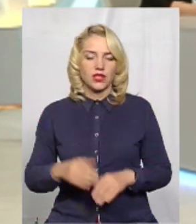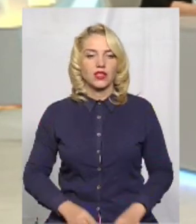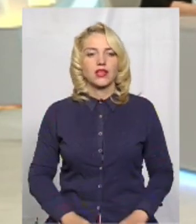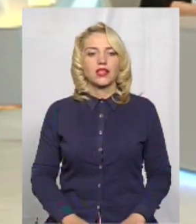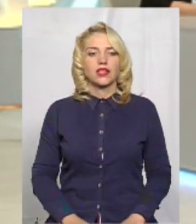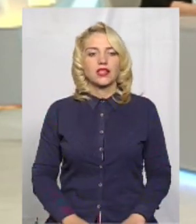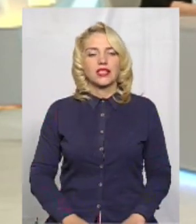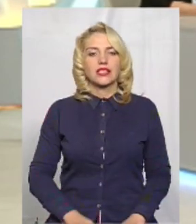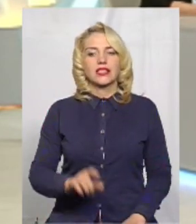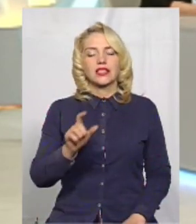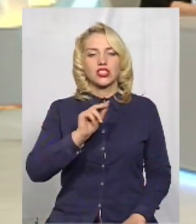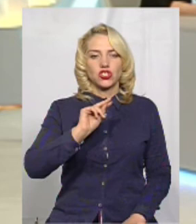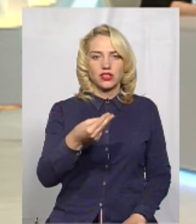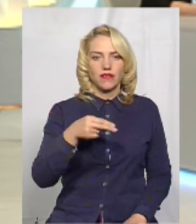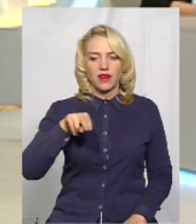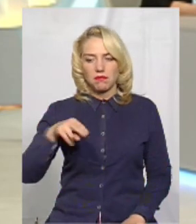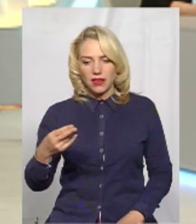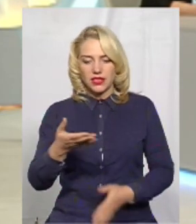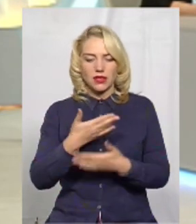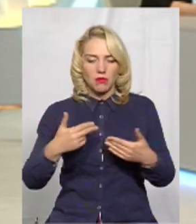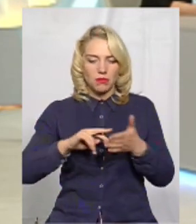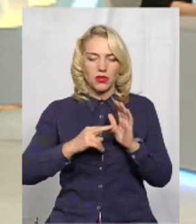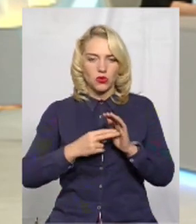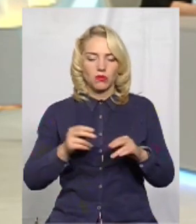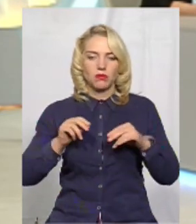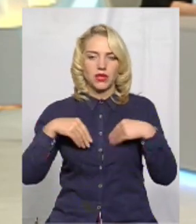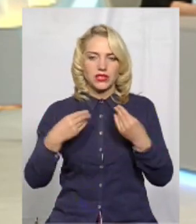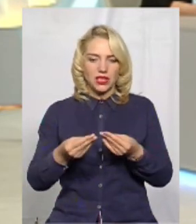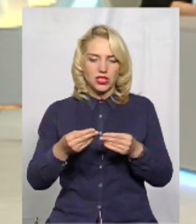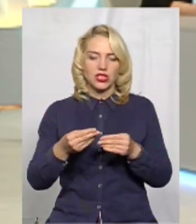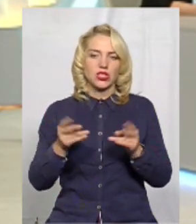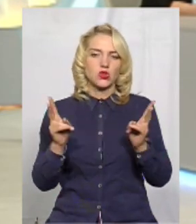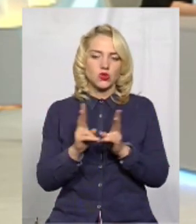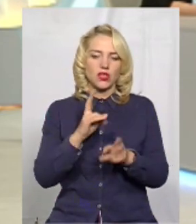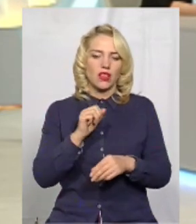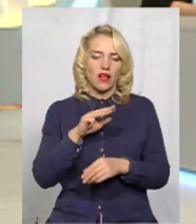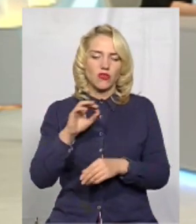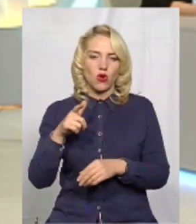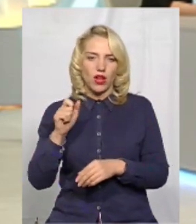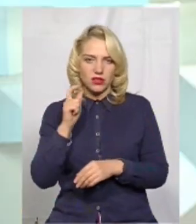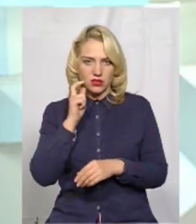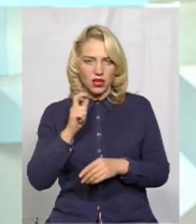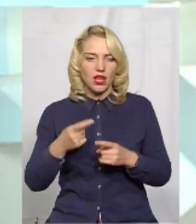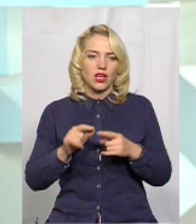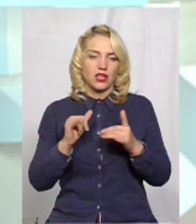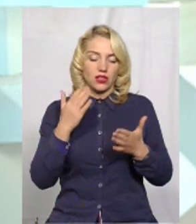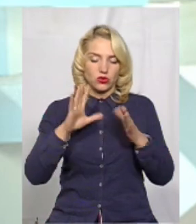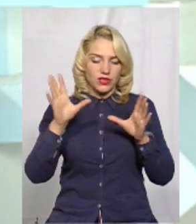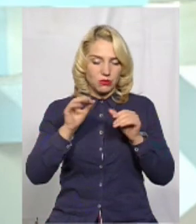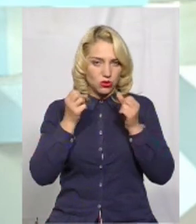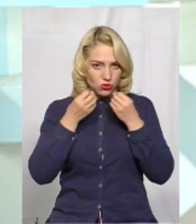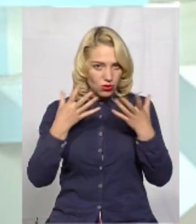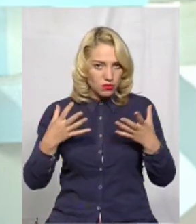З четверг-п'ятниця ми плануємо призначити зустріч в НАК «Нафтогазі». Якщо все буде добре, ми